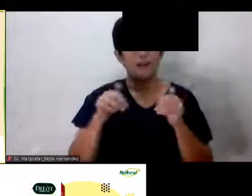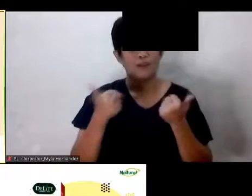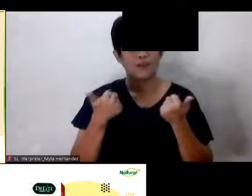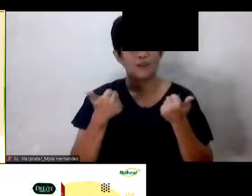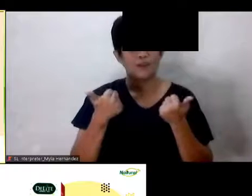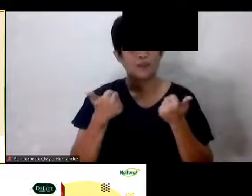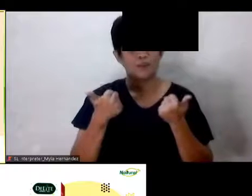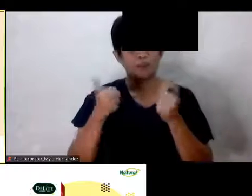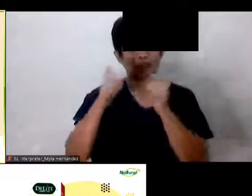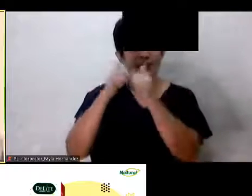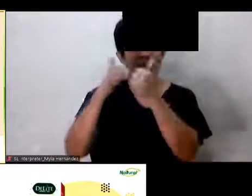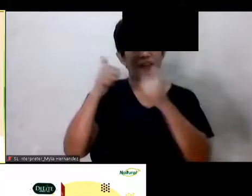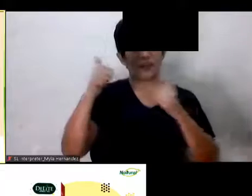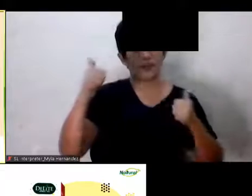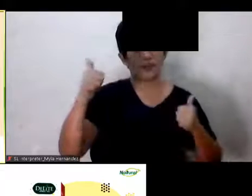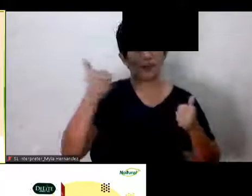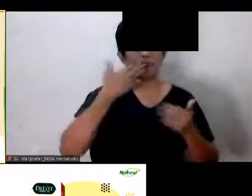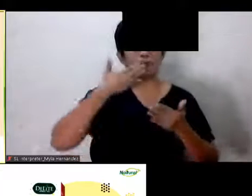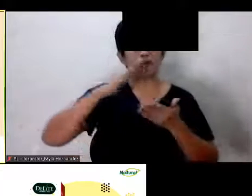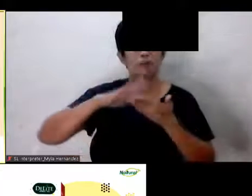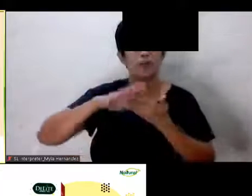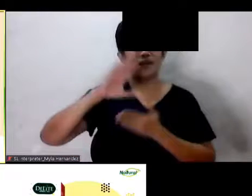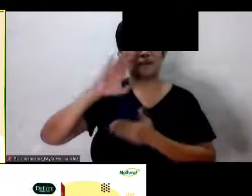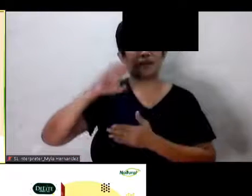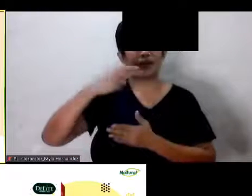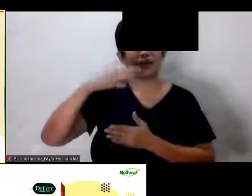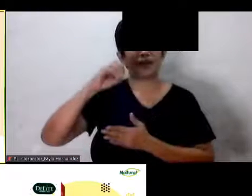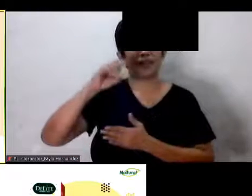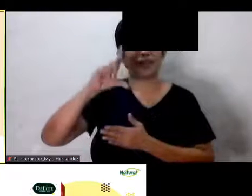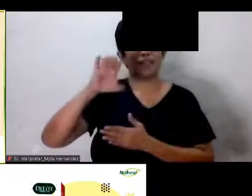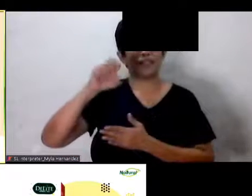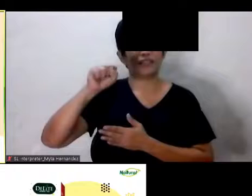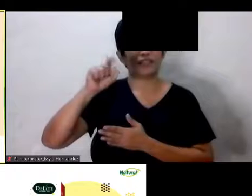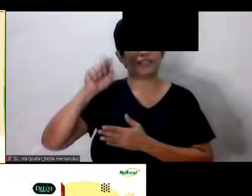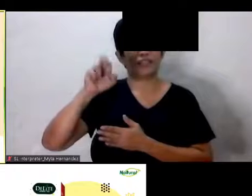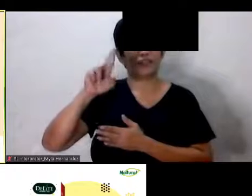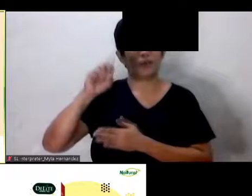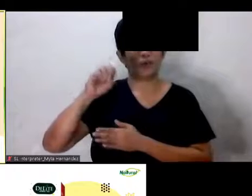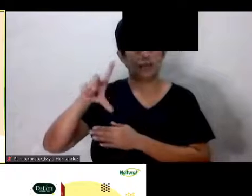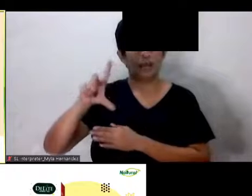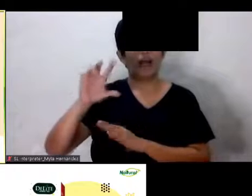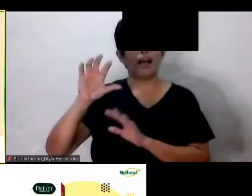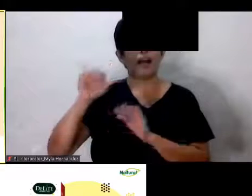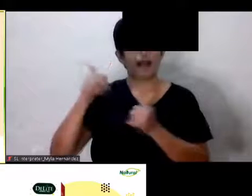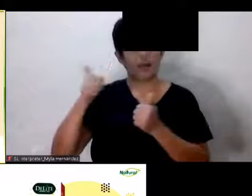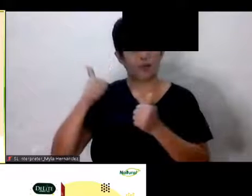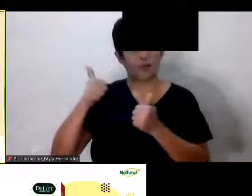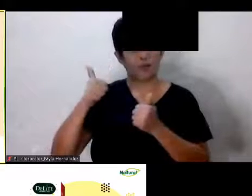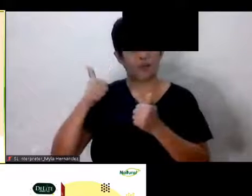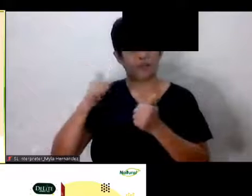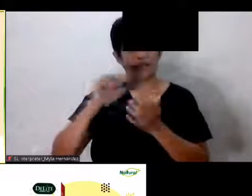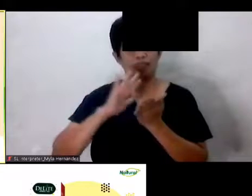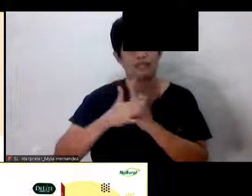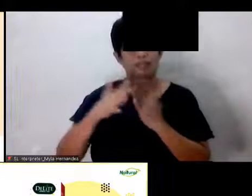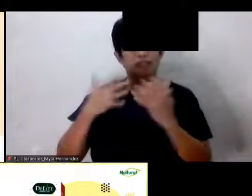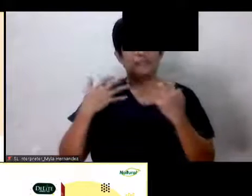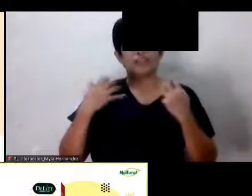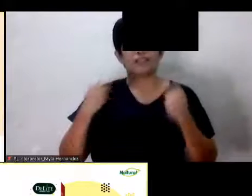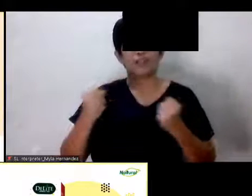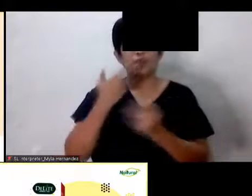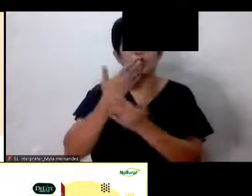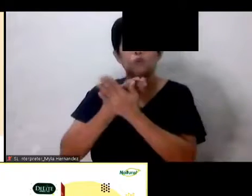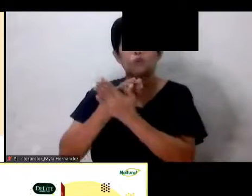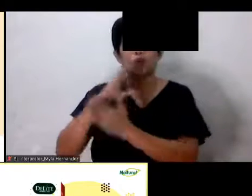maiiwasan yung bad cholesterol at paano naman daw mapapalakas ang good cholesterol Yung bad